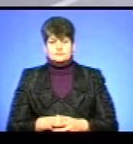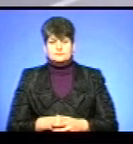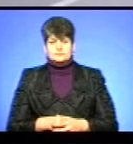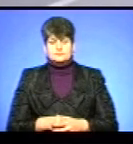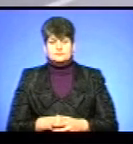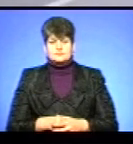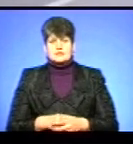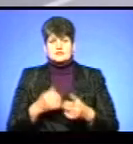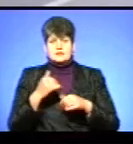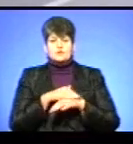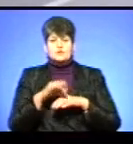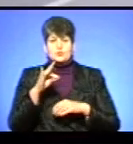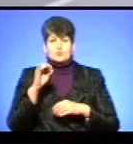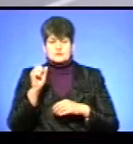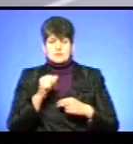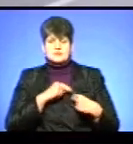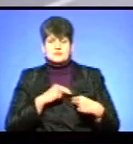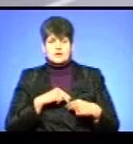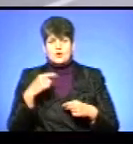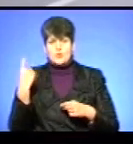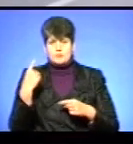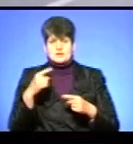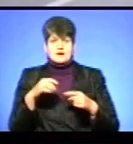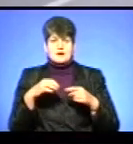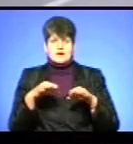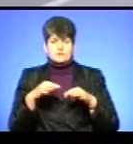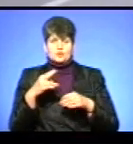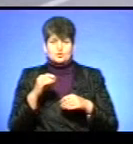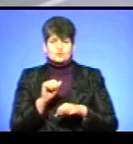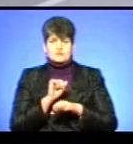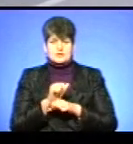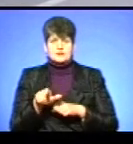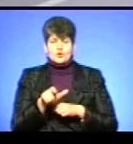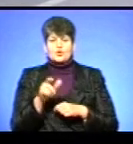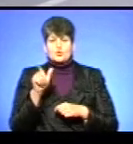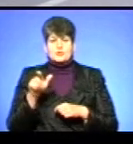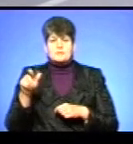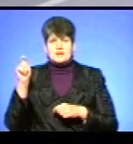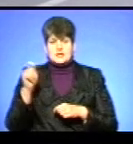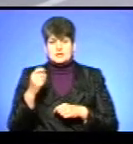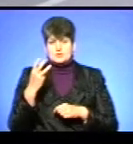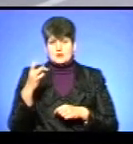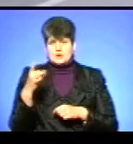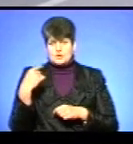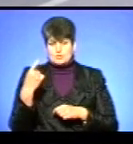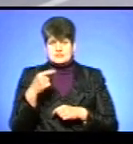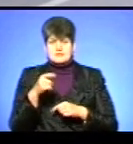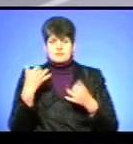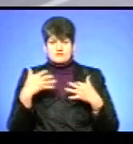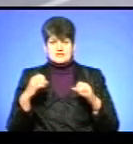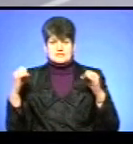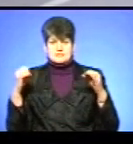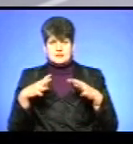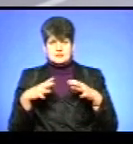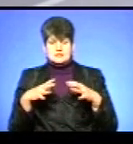Ми зараз на вулиці Руській. Працівники облафтодору перекрили дороги. Люди приїхали із трьох районів області. За ними вже зібралася